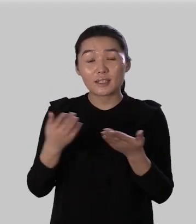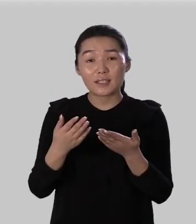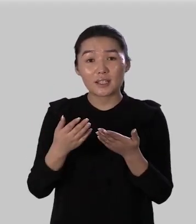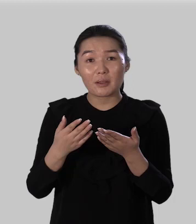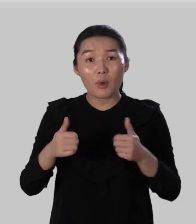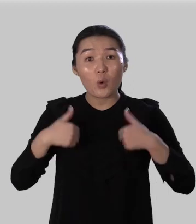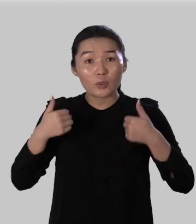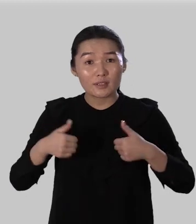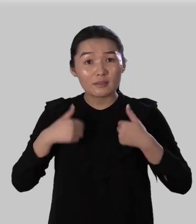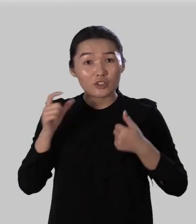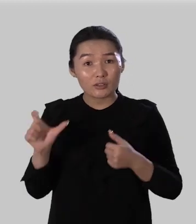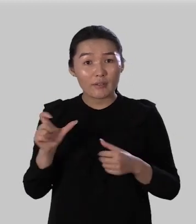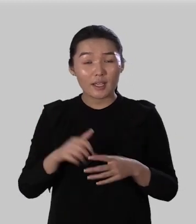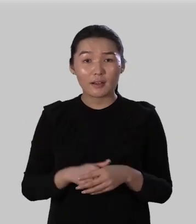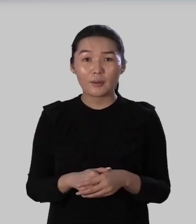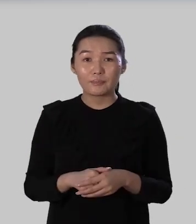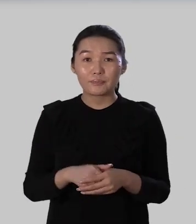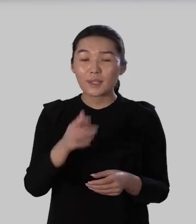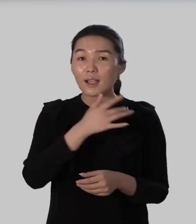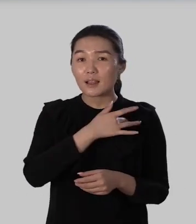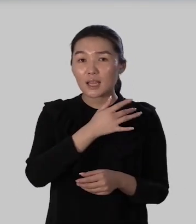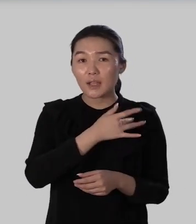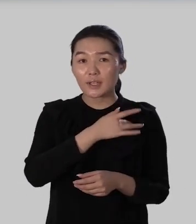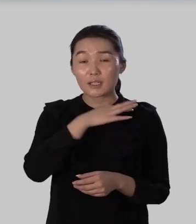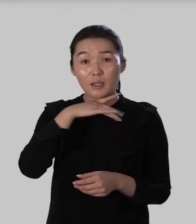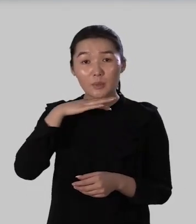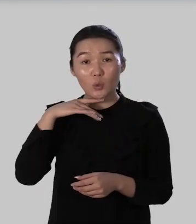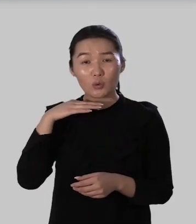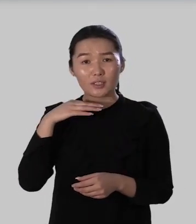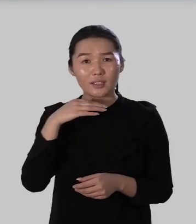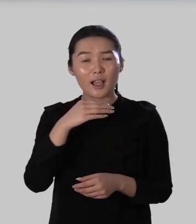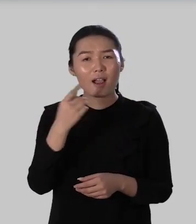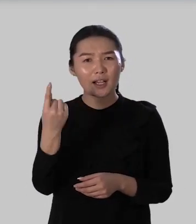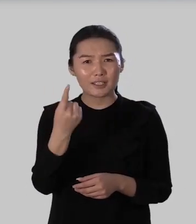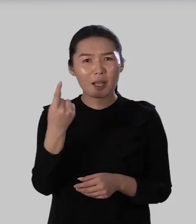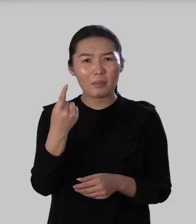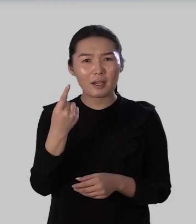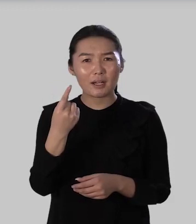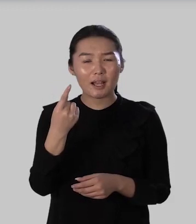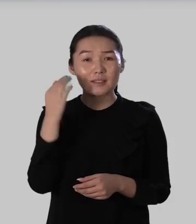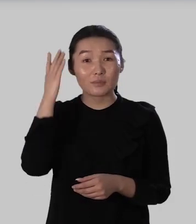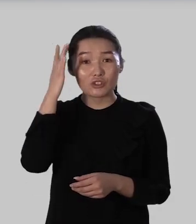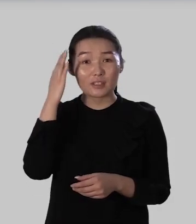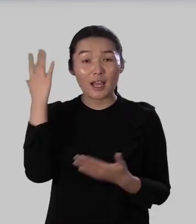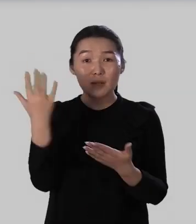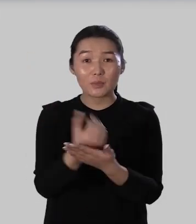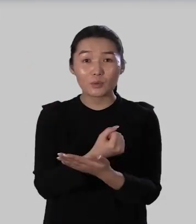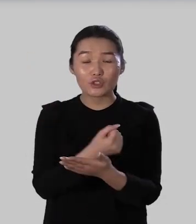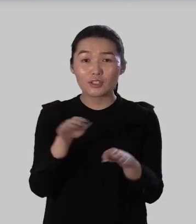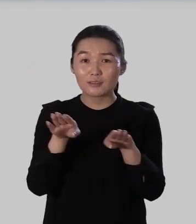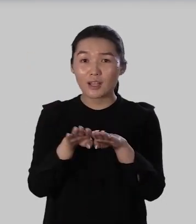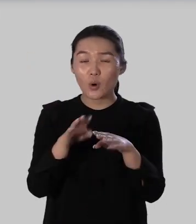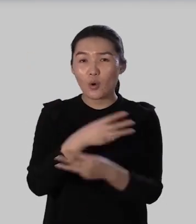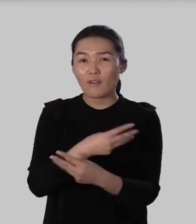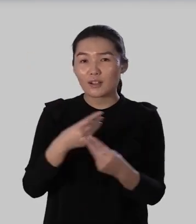особых усилий со стороны человека наверное многие хотя бы раз мечтали заполучить такое волшебное